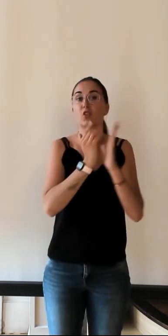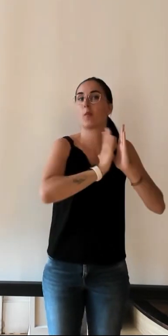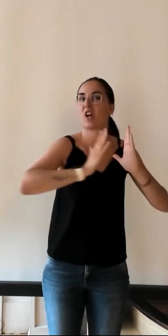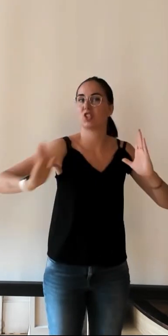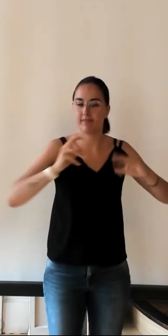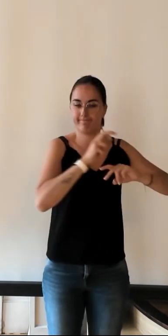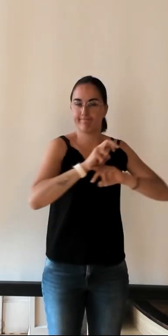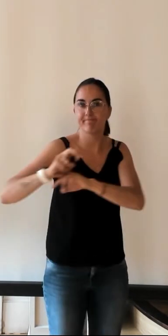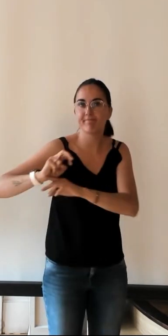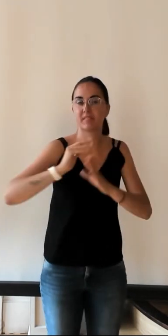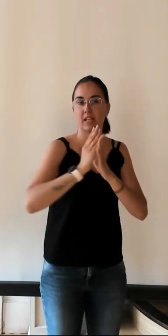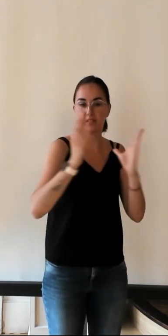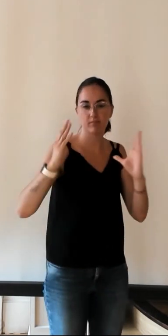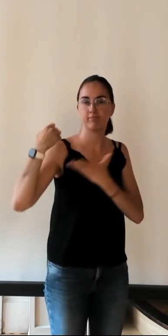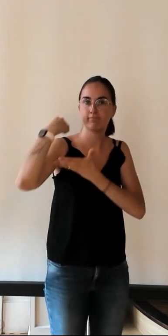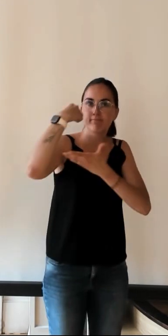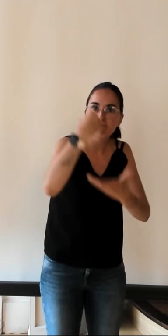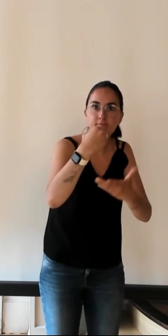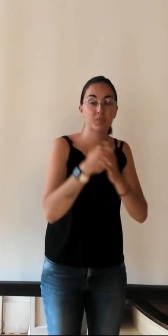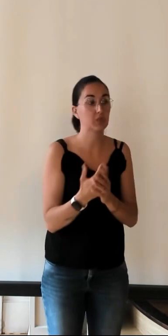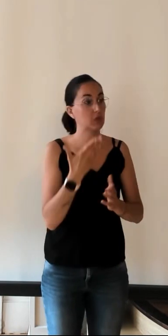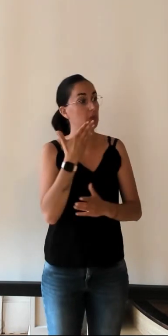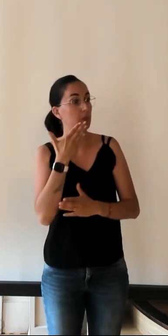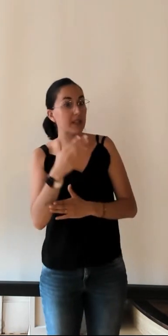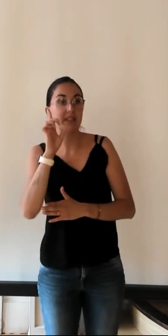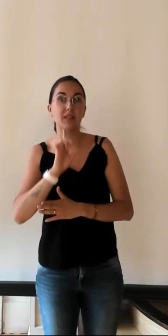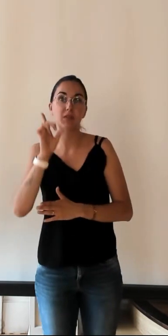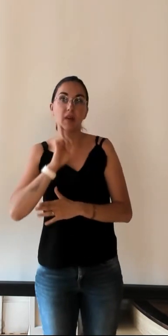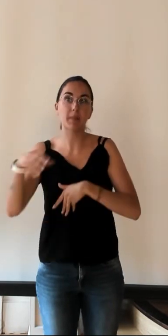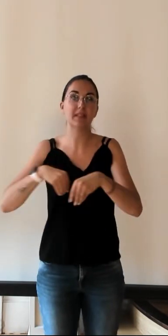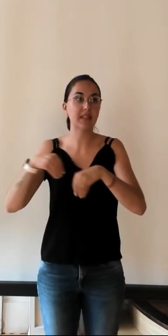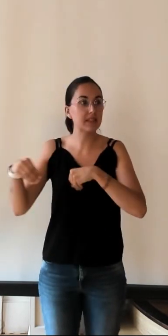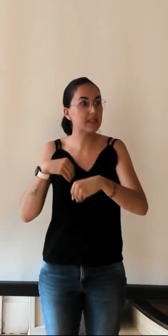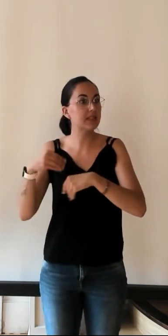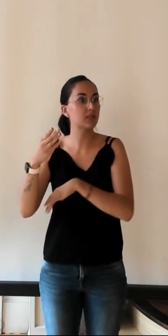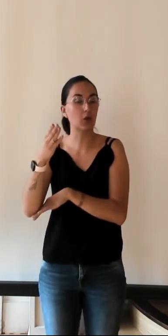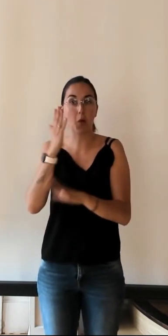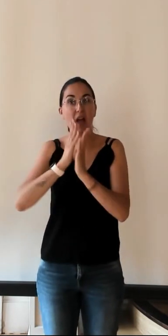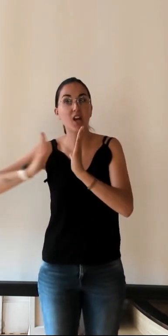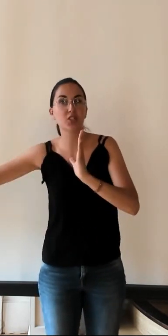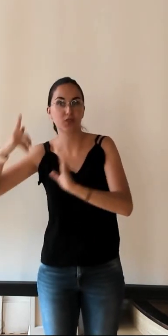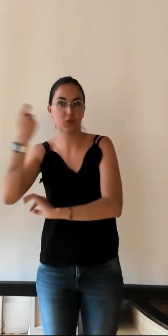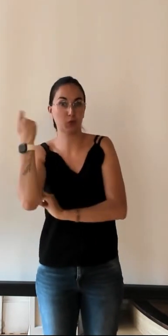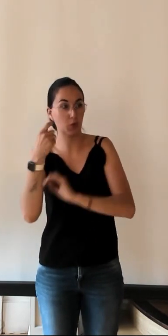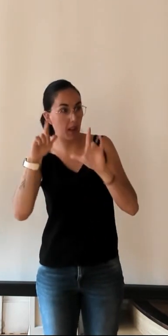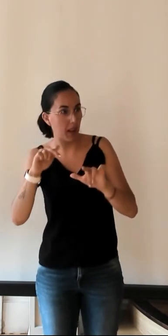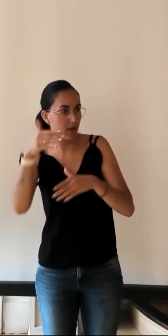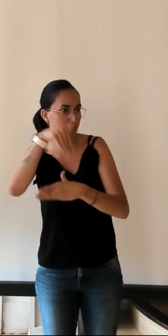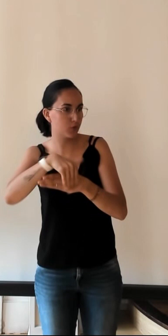Madame la directrice des archives, Madame Diane Guedemanchal, qui nous fait le plaisir d'être là ce soir. Alors, Anne